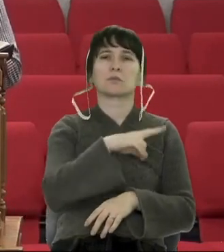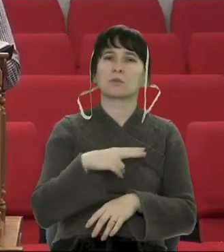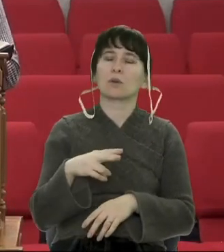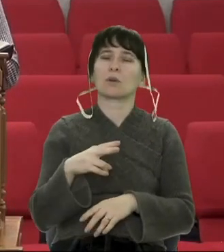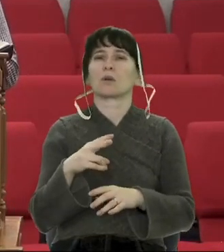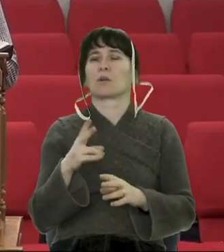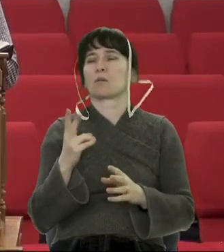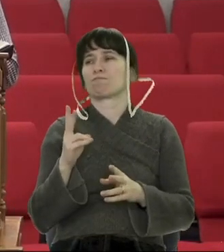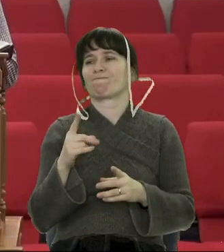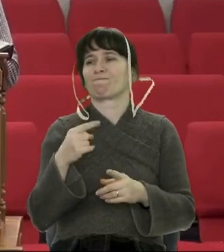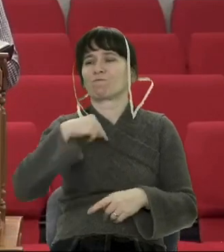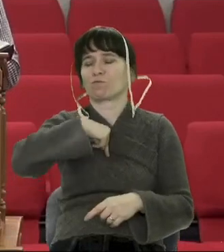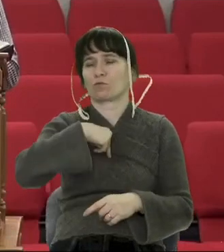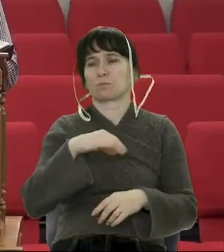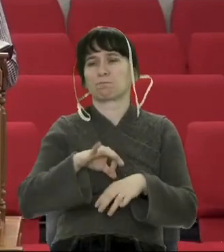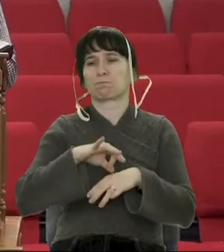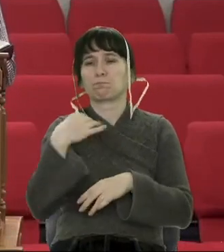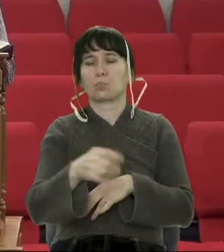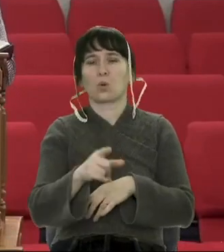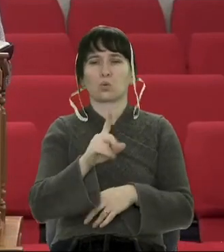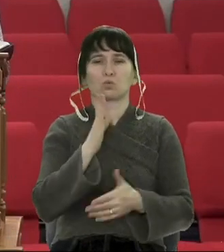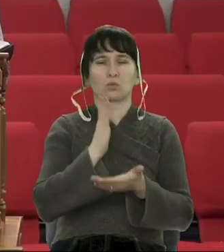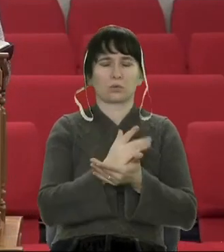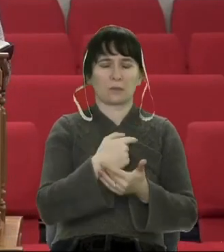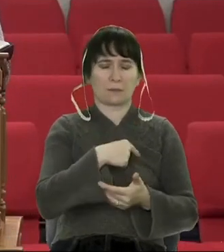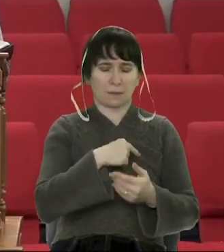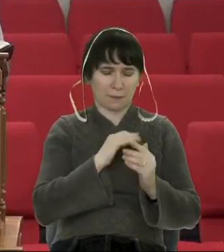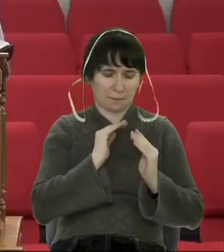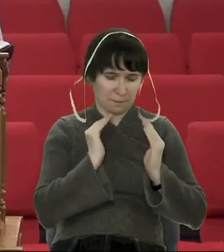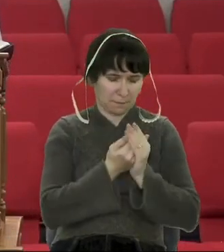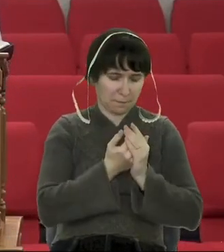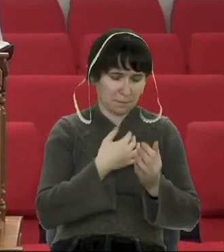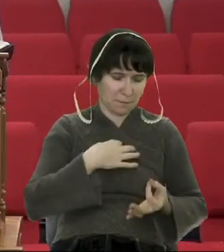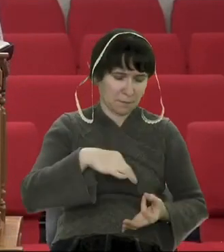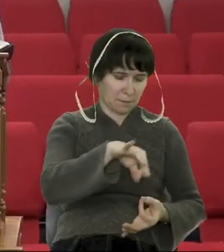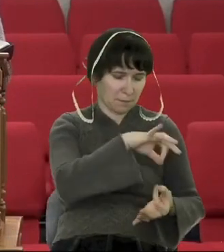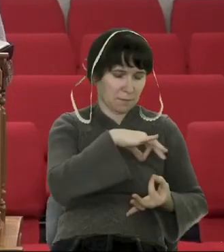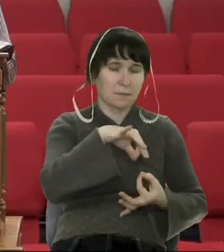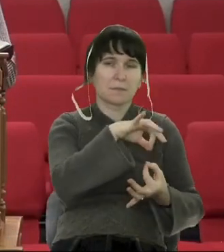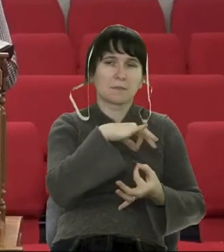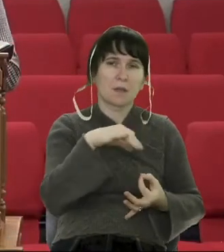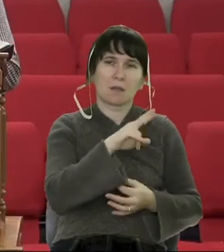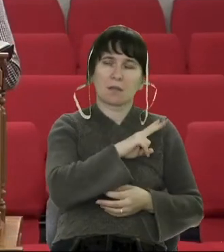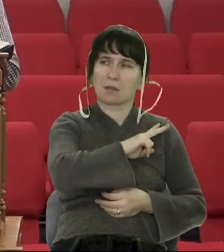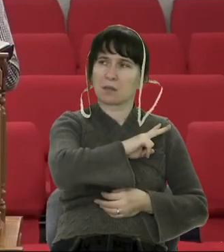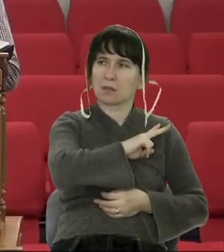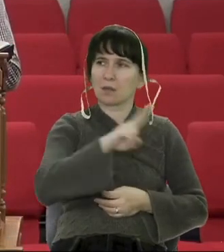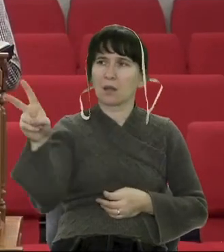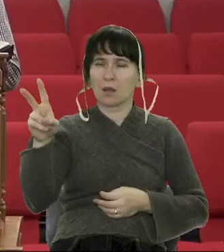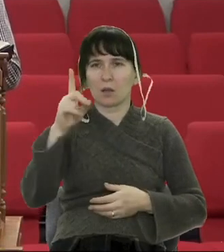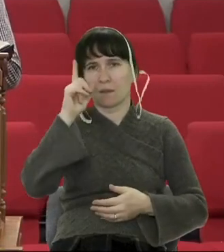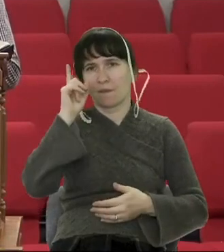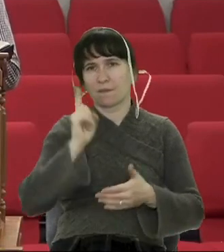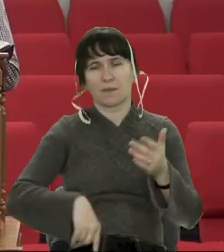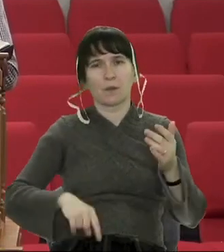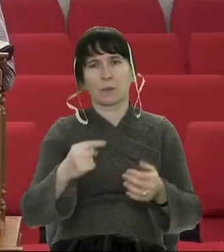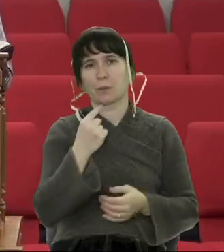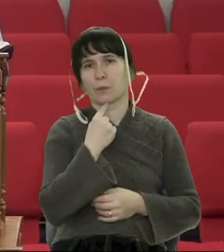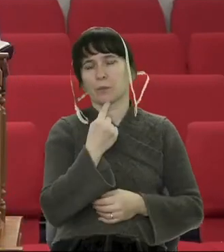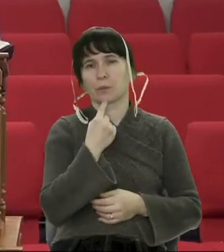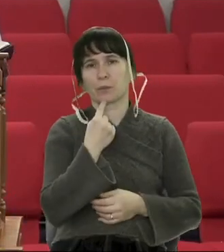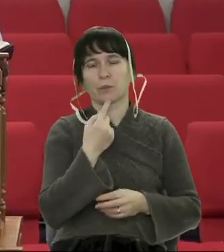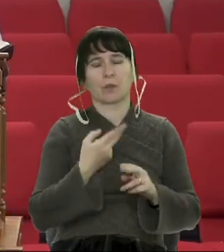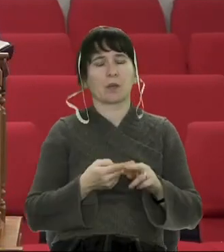біль, знаєте, і ця людина закрилася і нема кому відкритись. Не довіряє більше нікому. І